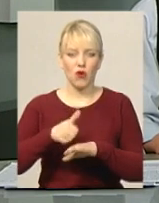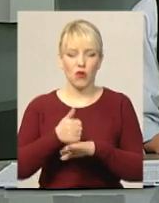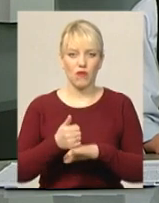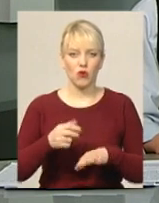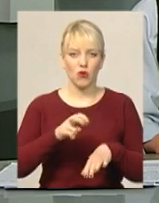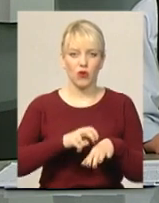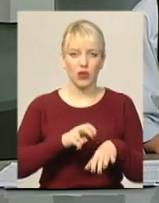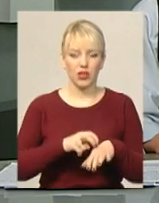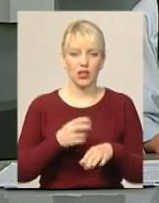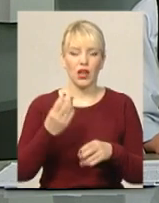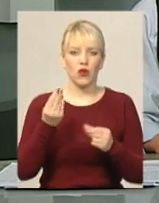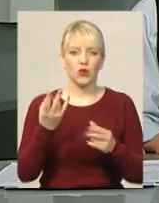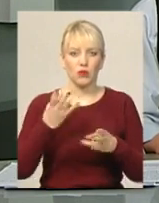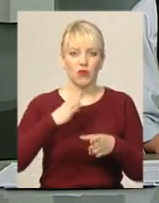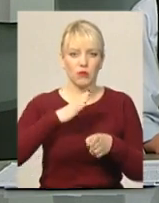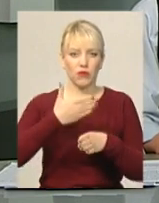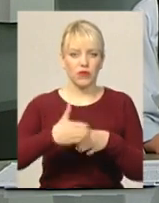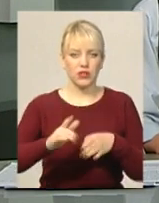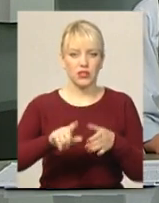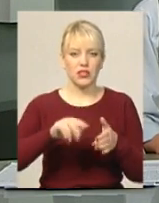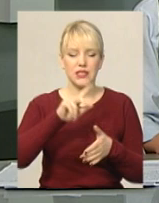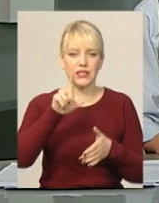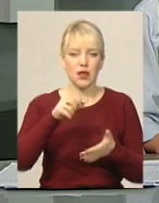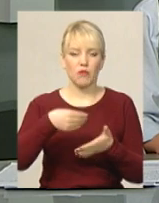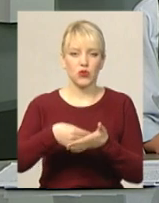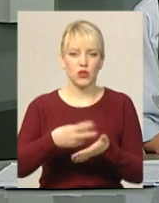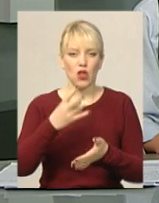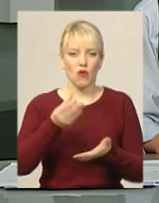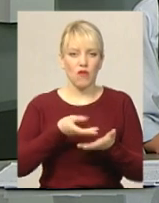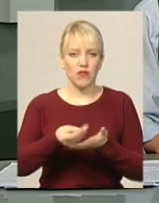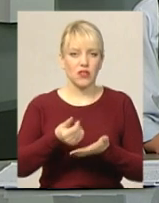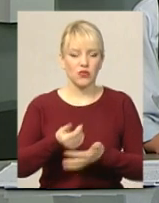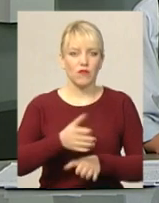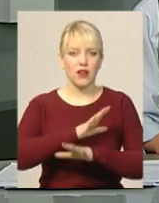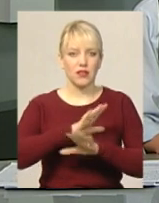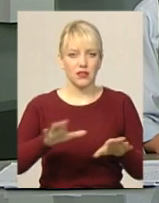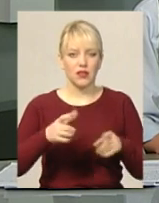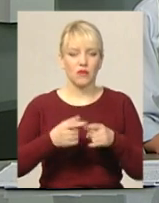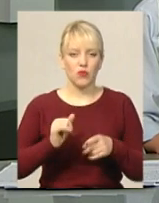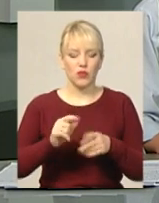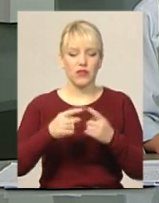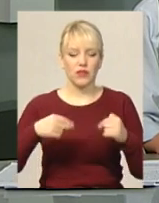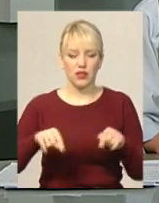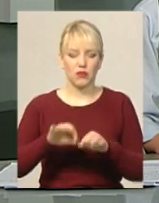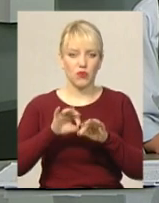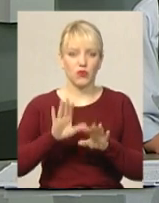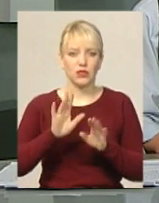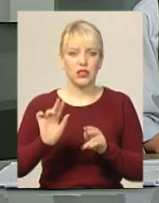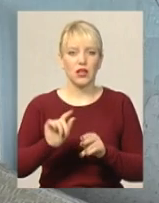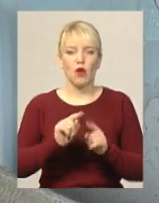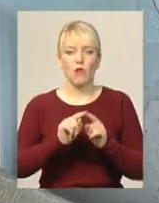кошти на ремонт мали виділити з державного бюджету За фінансування не відбулося, тож у відділенні проводили лише поточні ремонти